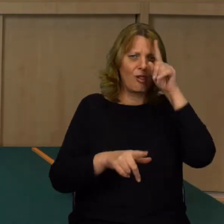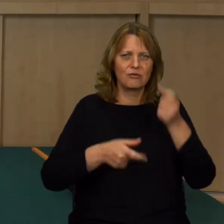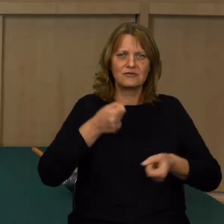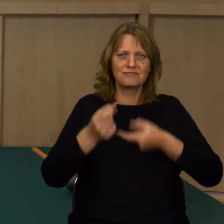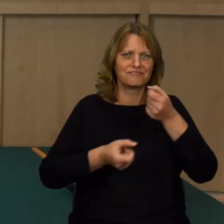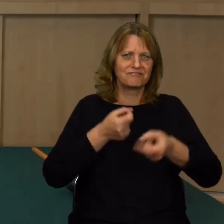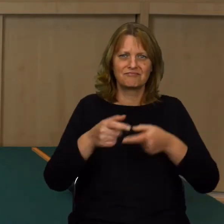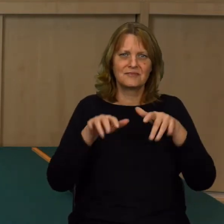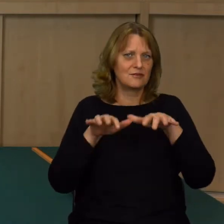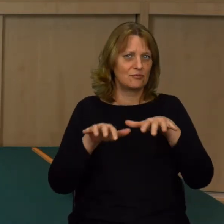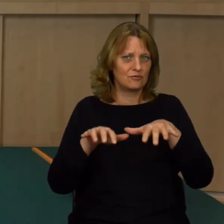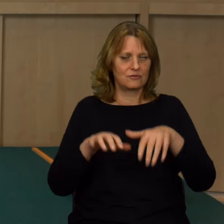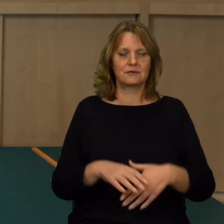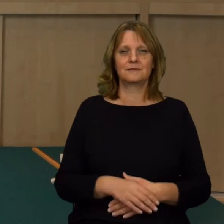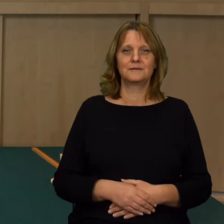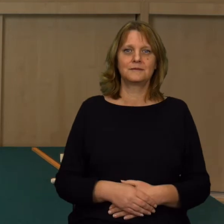generujemy.